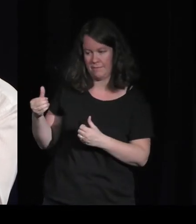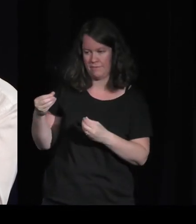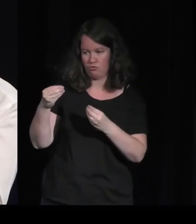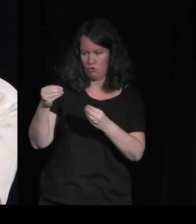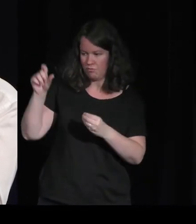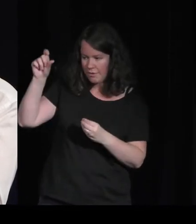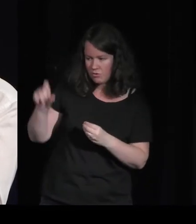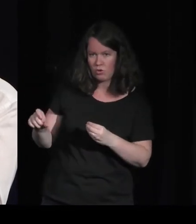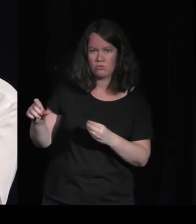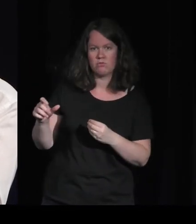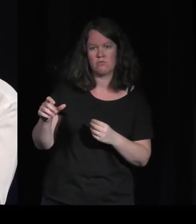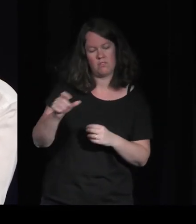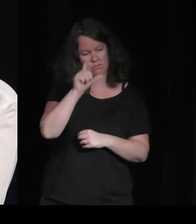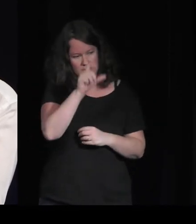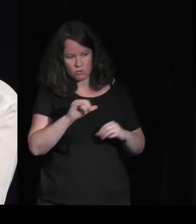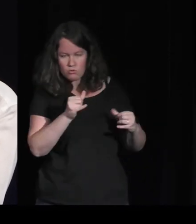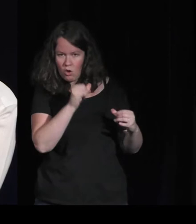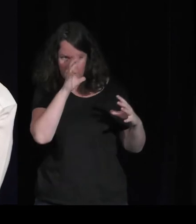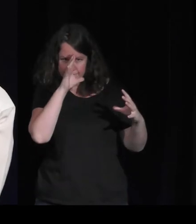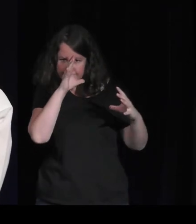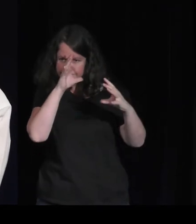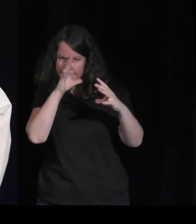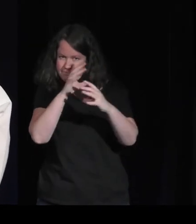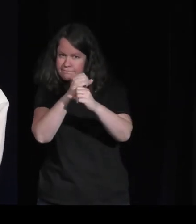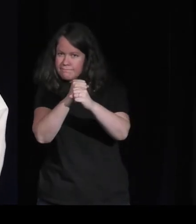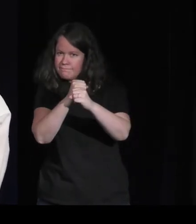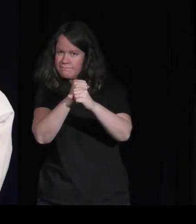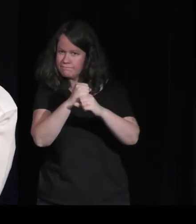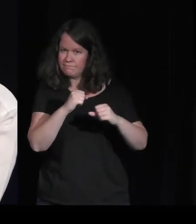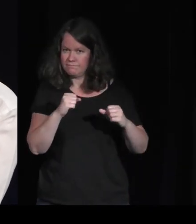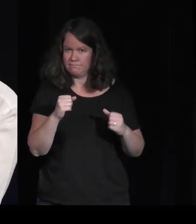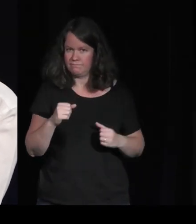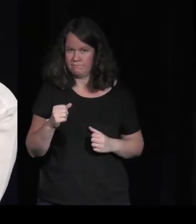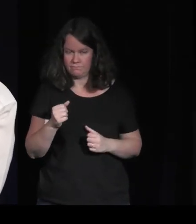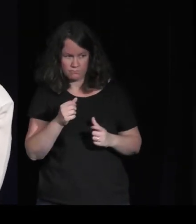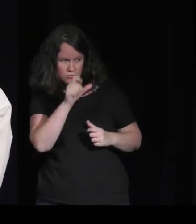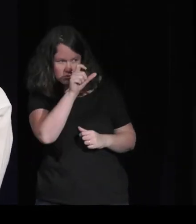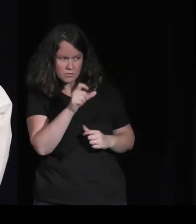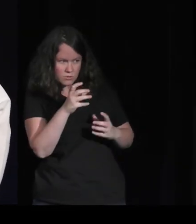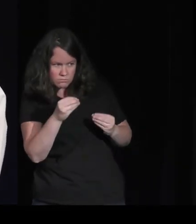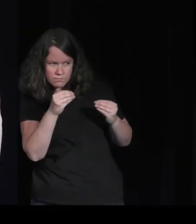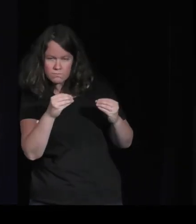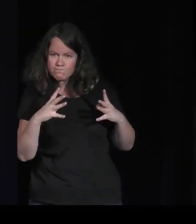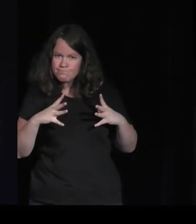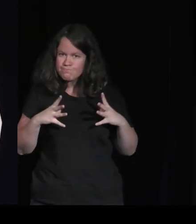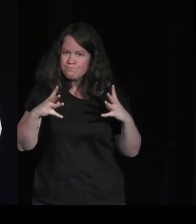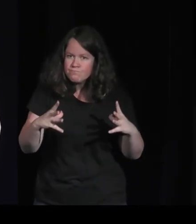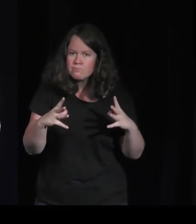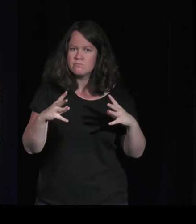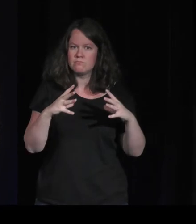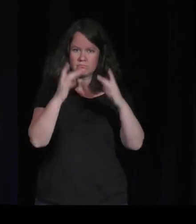créer une expérience engageante ou exigeante aussi, parce qu'il faut,